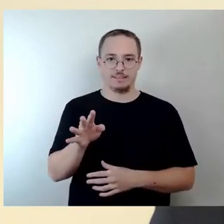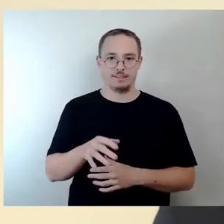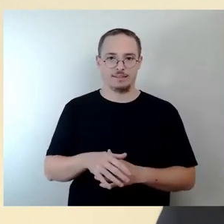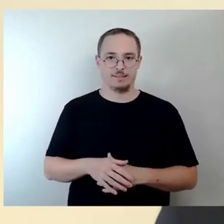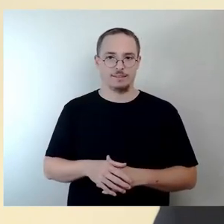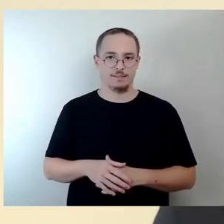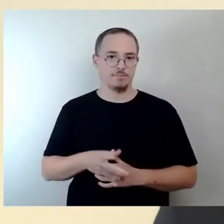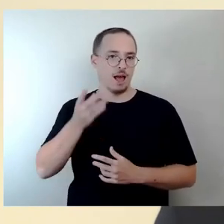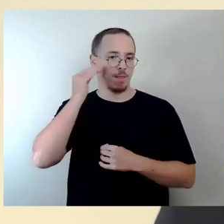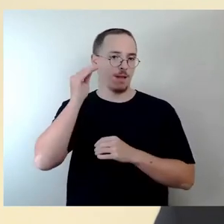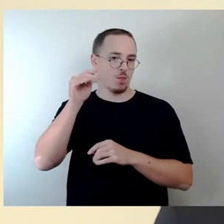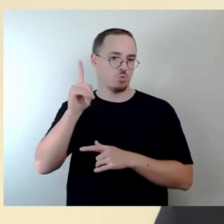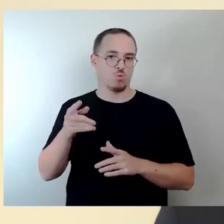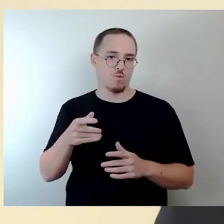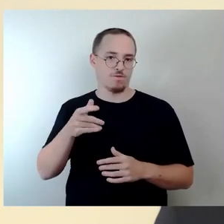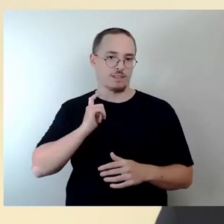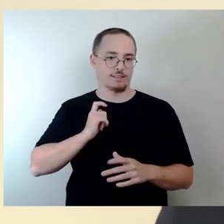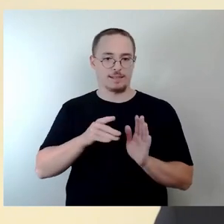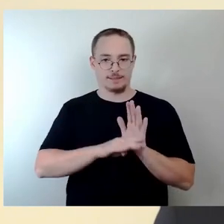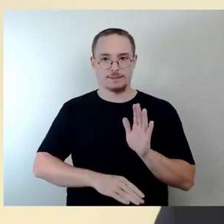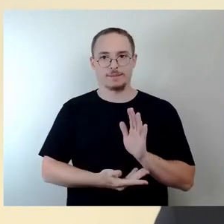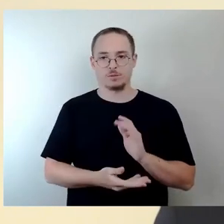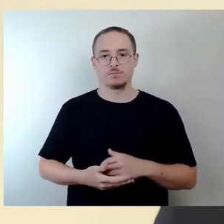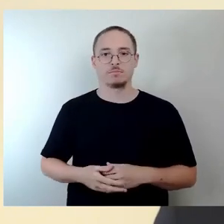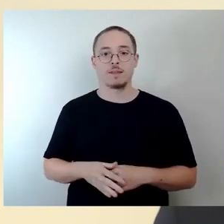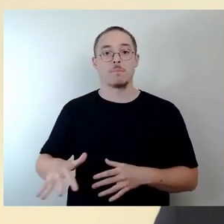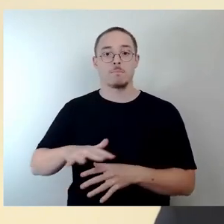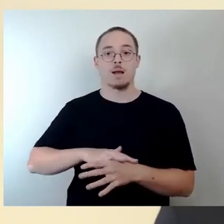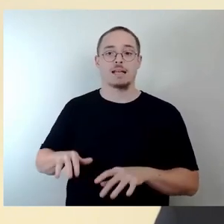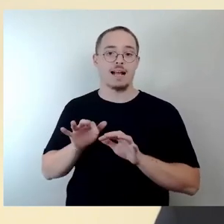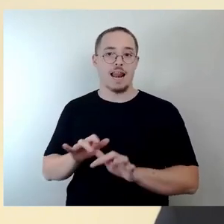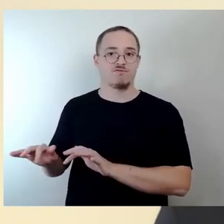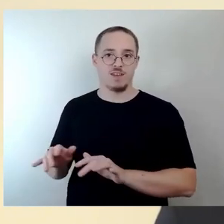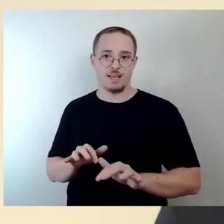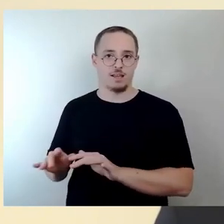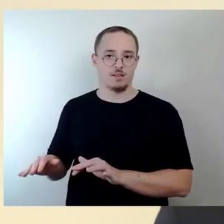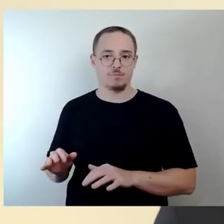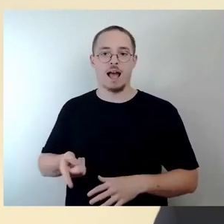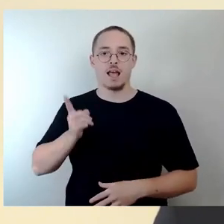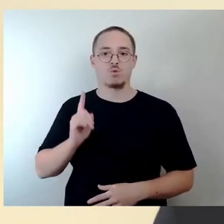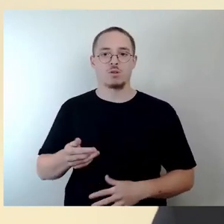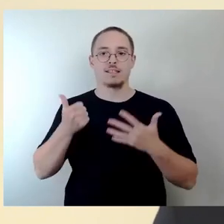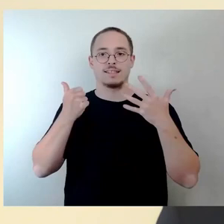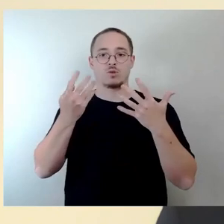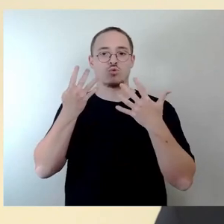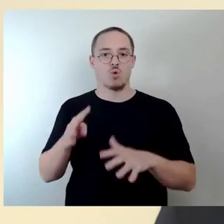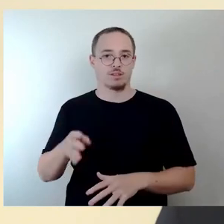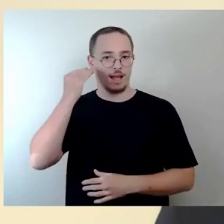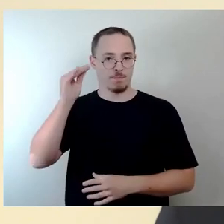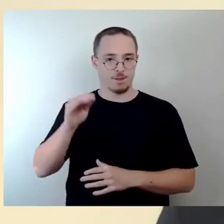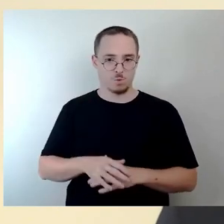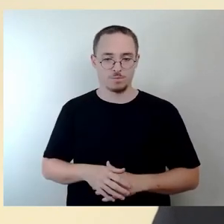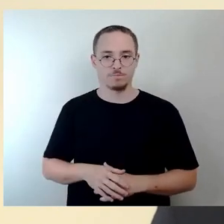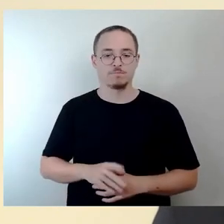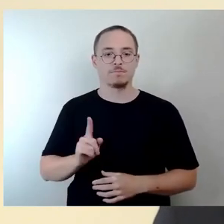Dann der Bereich Klavier mit einer Warteliste von 196 Anmeldungen, gefolgt vom Bereich Jazz, Rock, Pop,